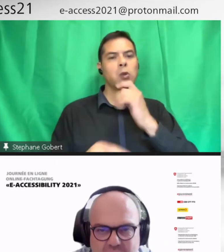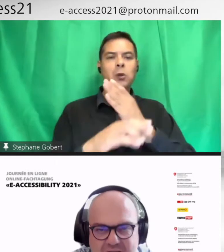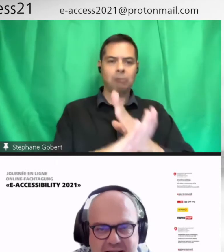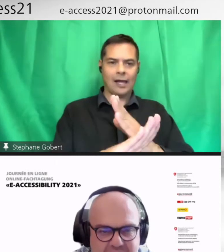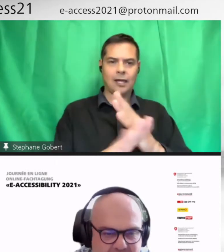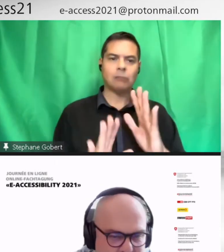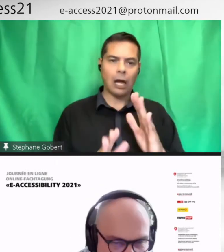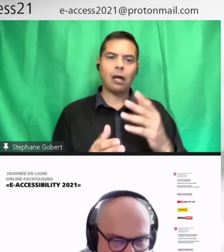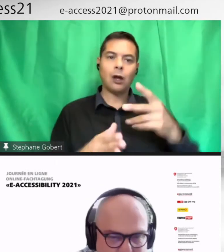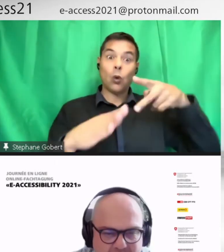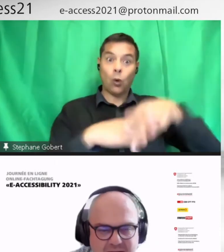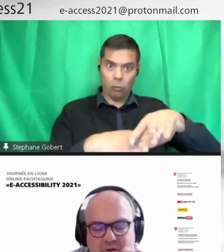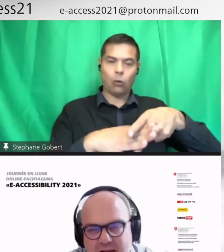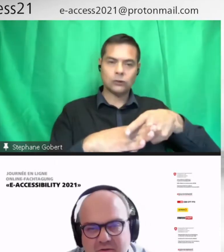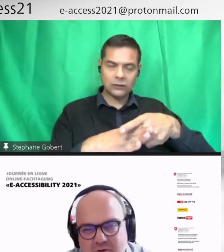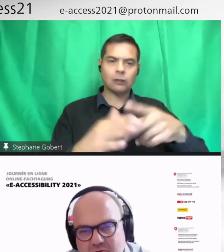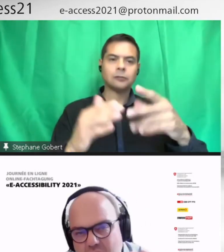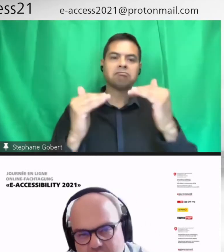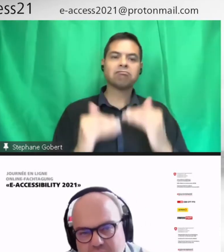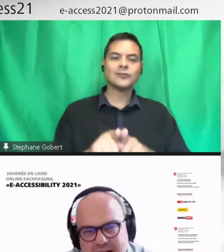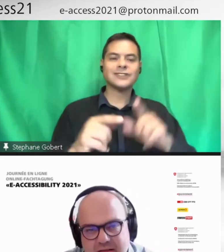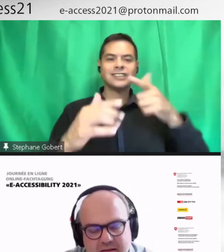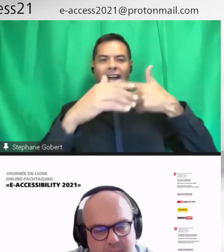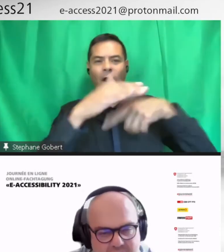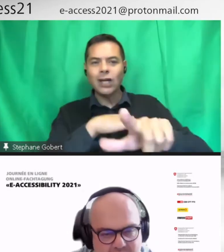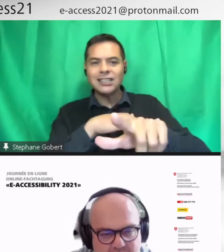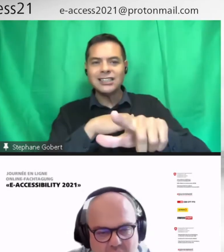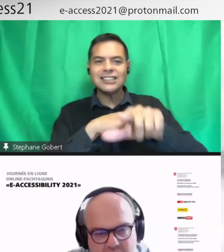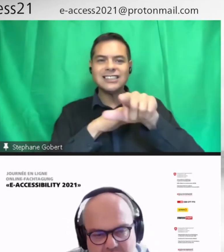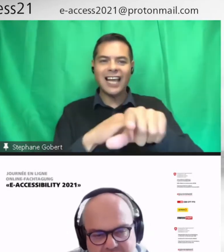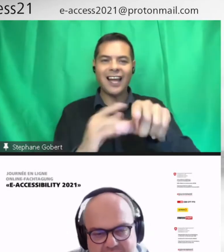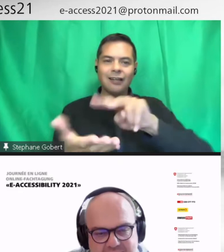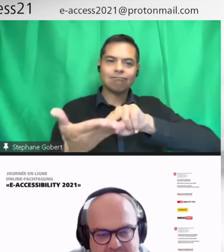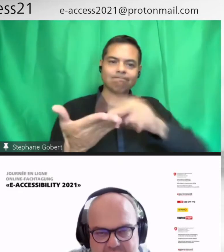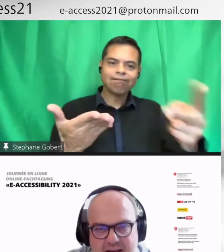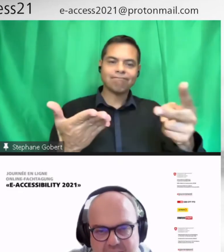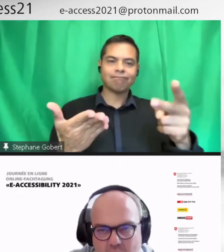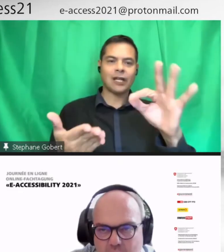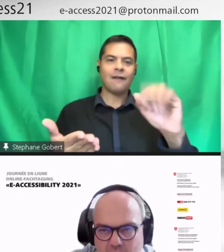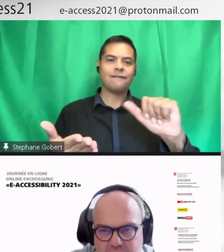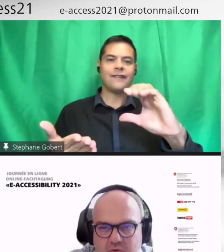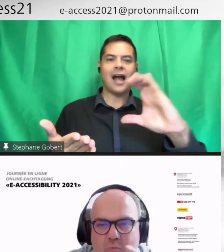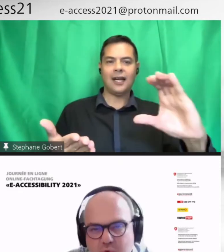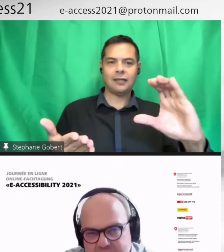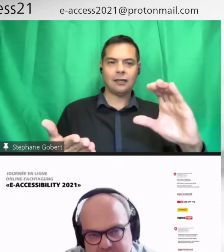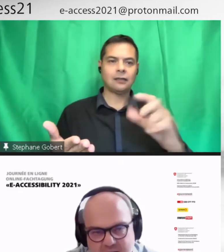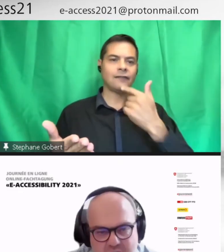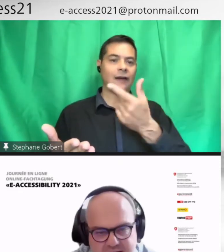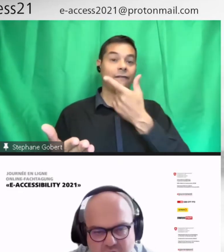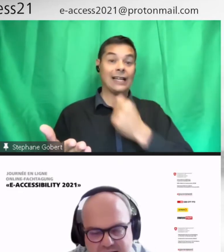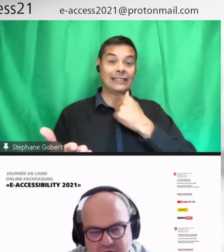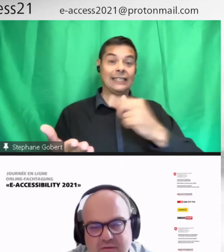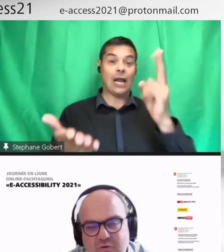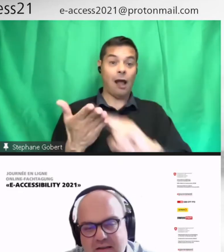logiciels qui commencent aussi à apparaître pour la traduction du FALC. Donc, facile à lire et à comprendre. Donc, on puisse avoir ces